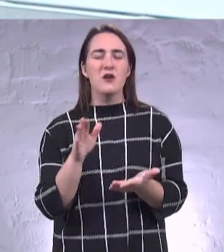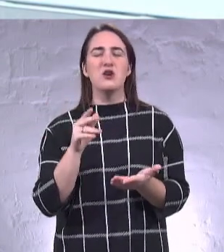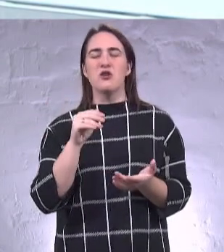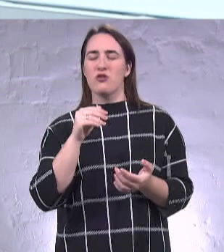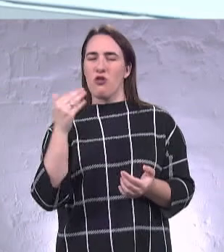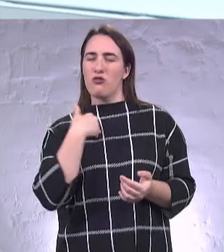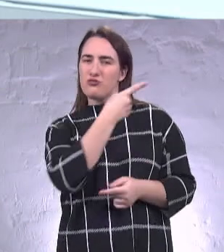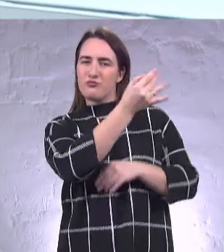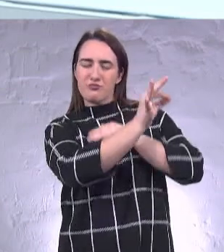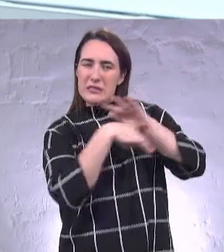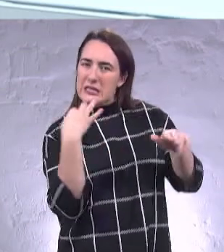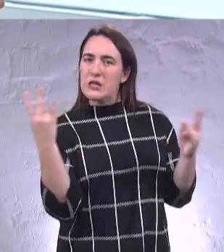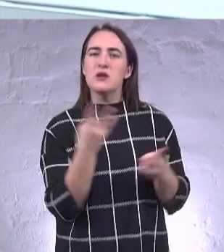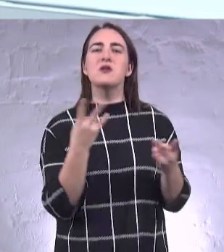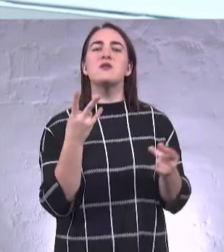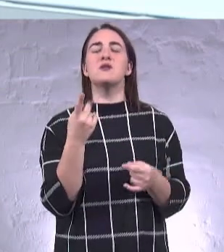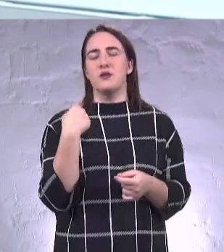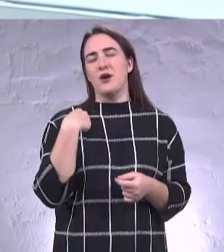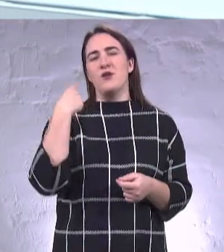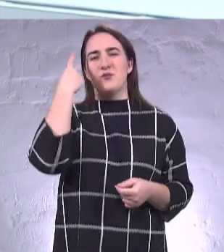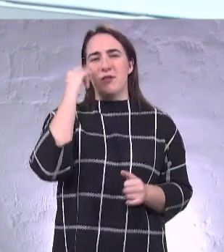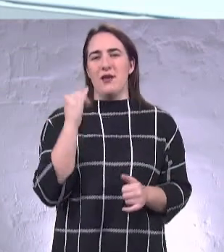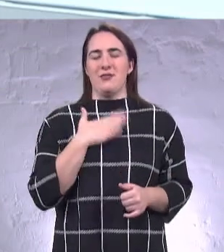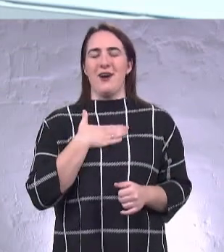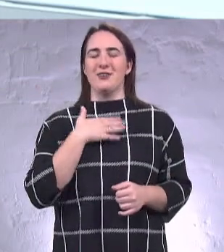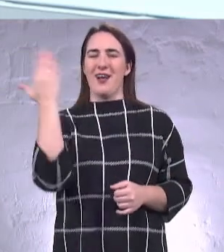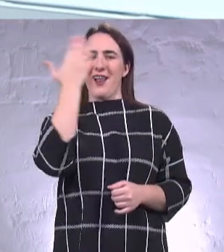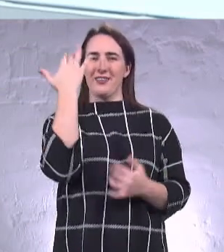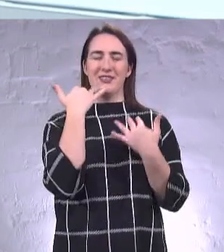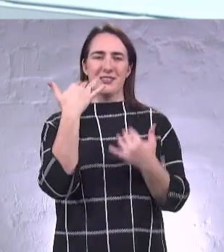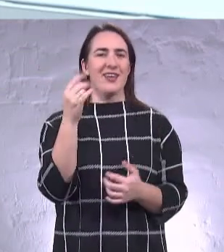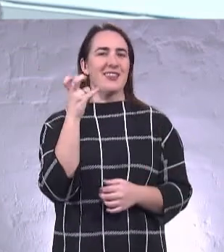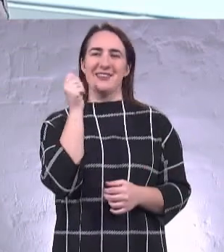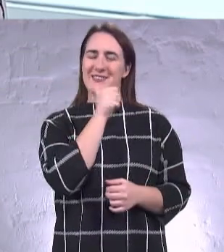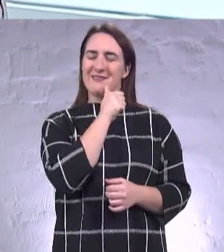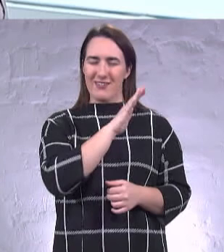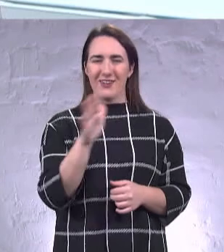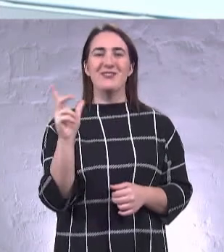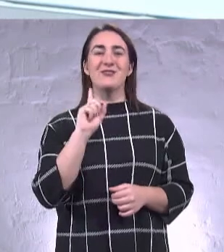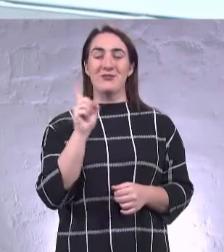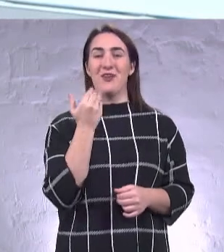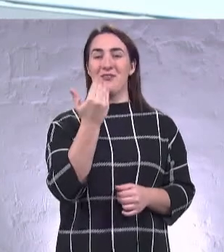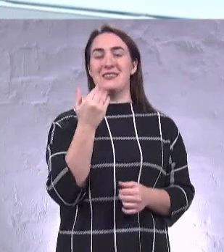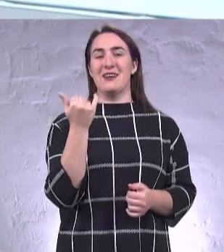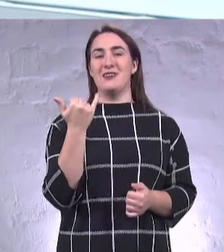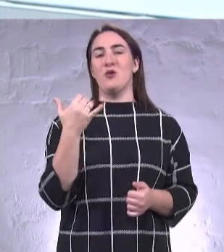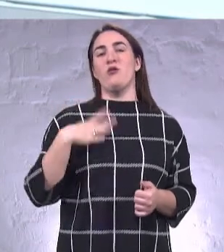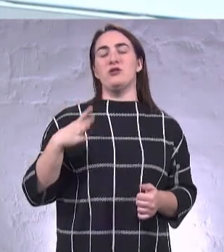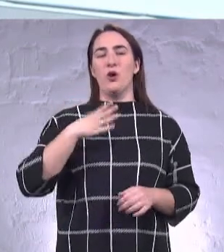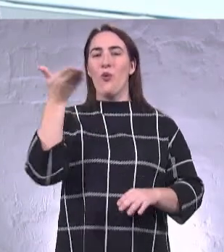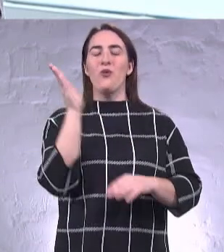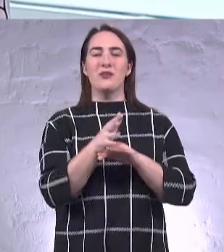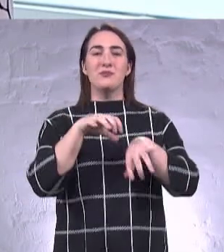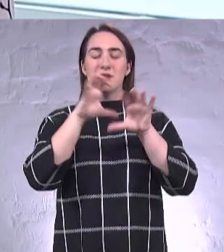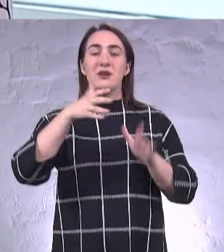підказали, хочуть, ви, ну, до речі, думаю, що для наших глядачів не секрет, що ви зараз очікуєте лише на указ президента,